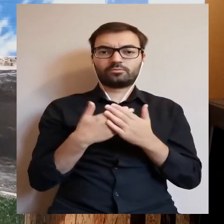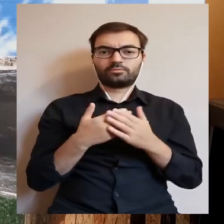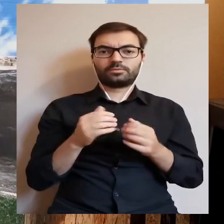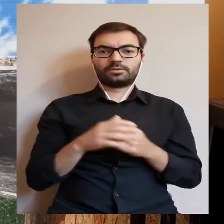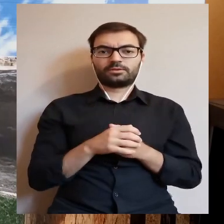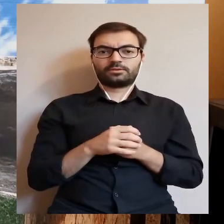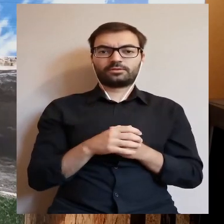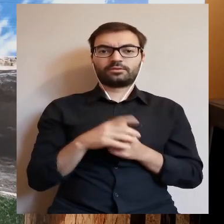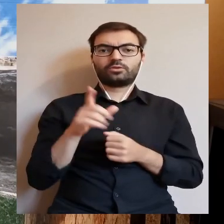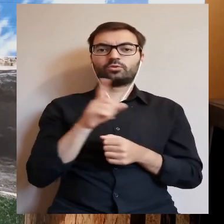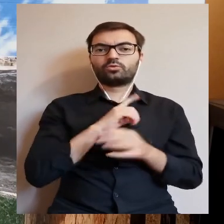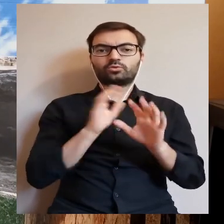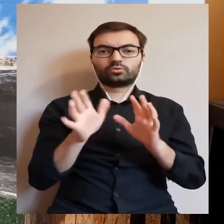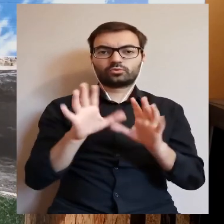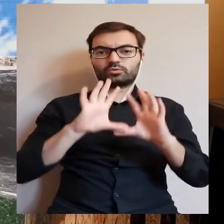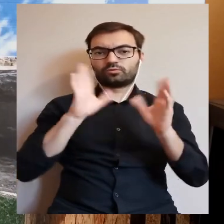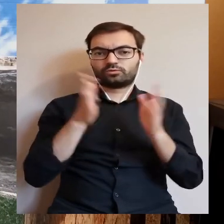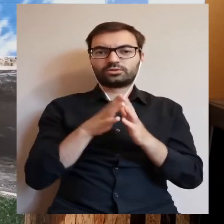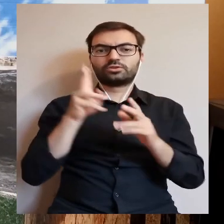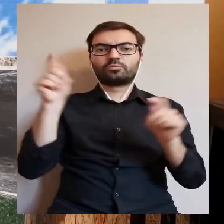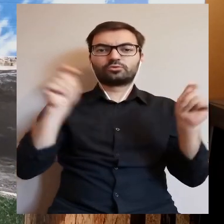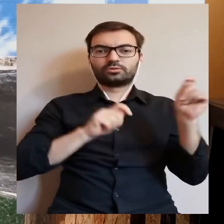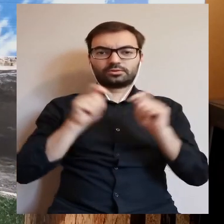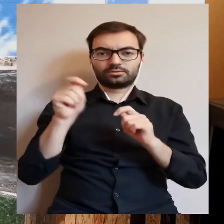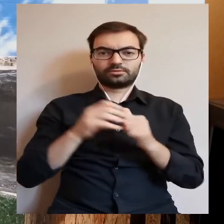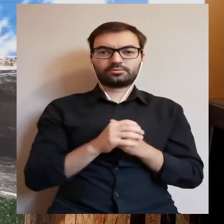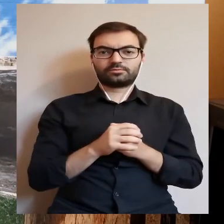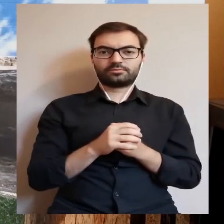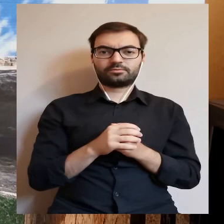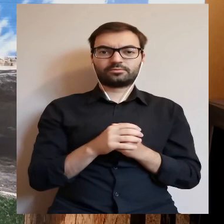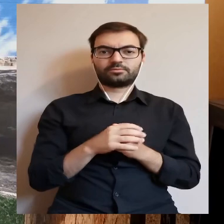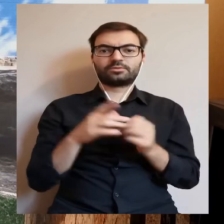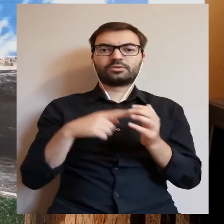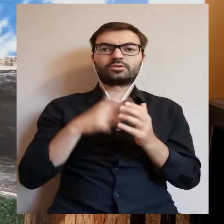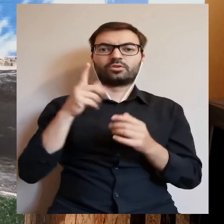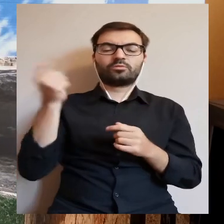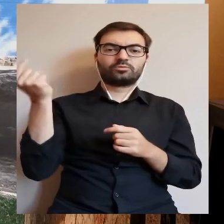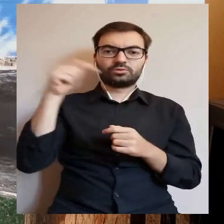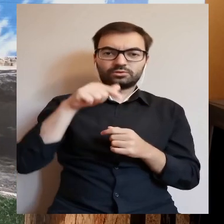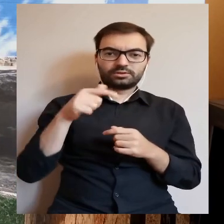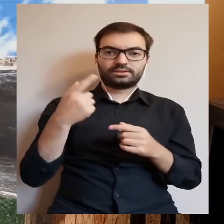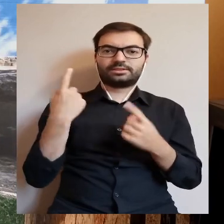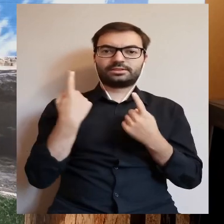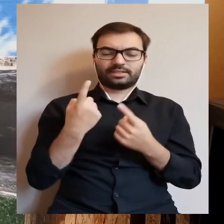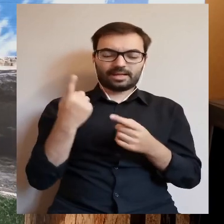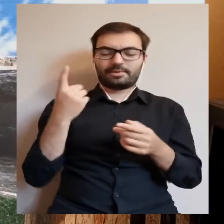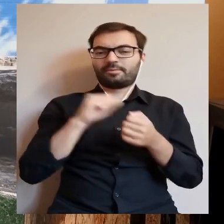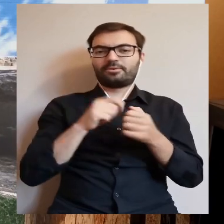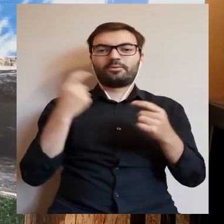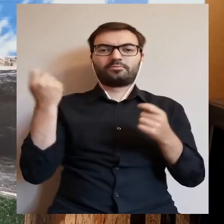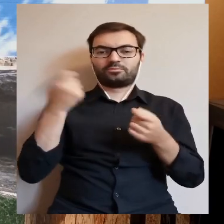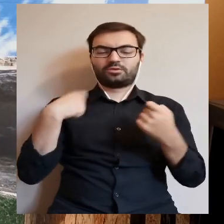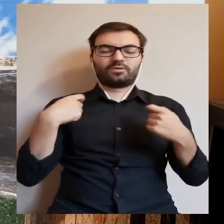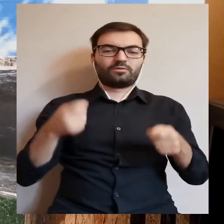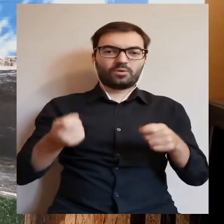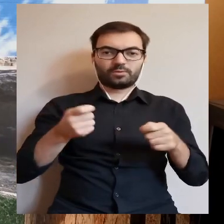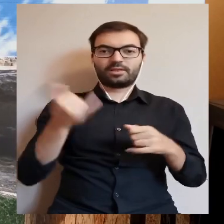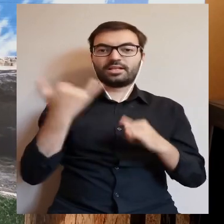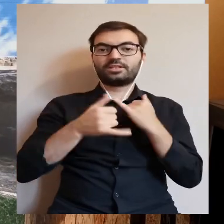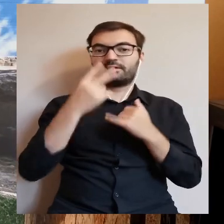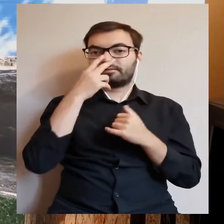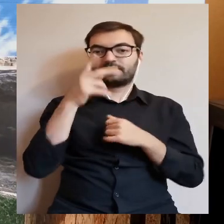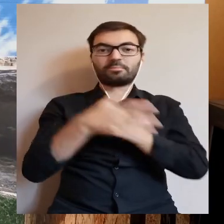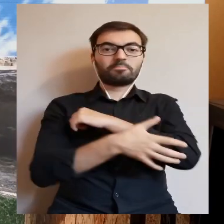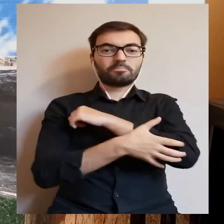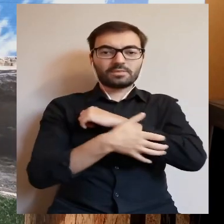ponieważ troszczyła się o wszystkich przyjezdnych, czy tych, którzy przyszli na własnych nogach również. Nawet